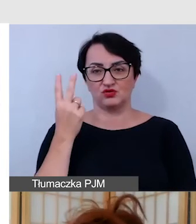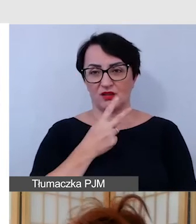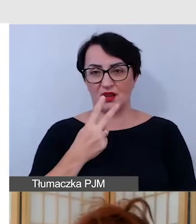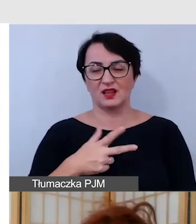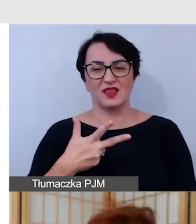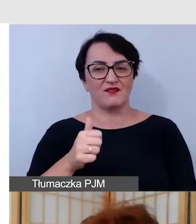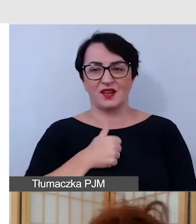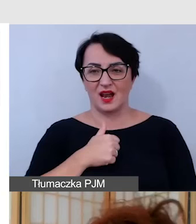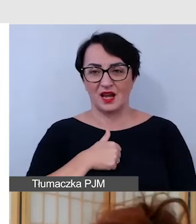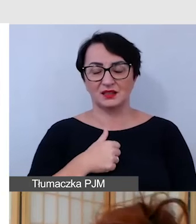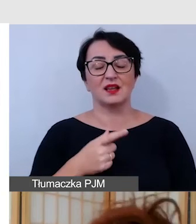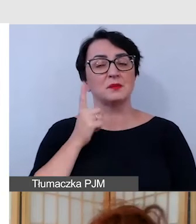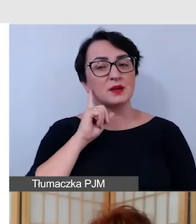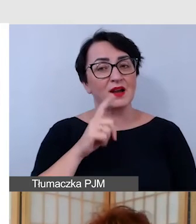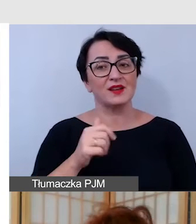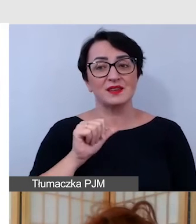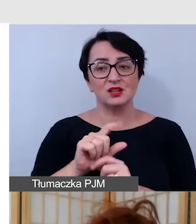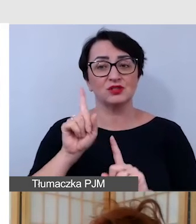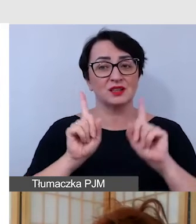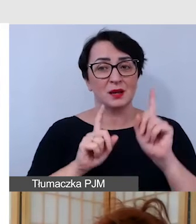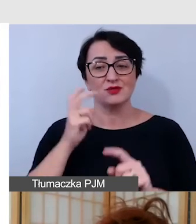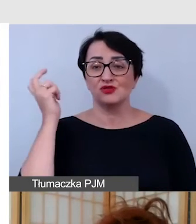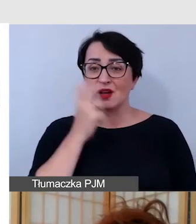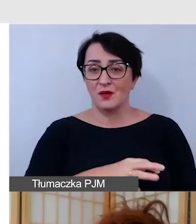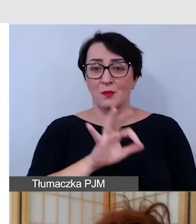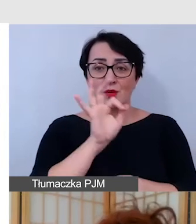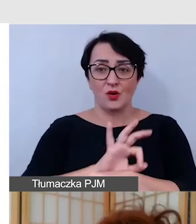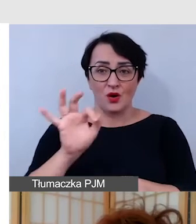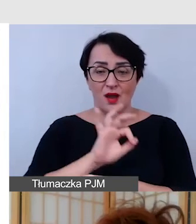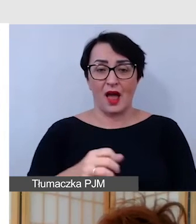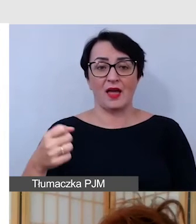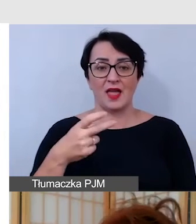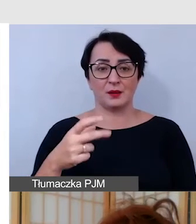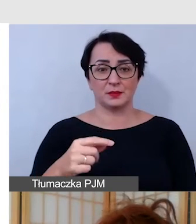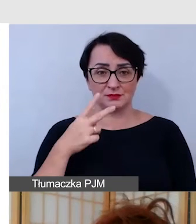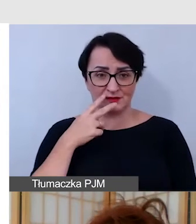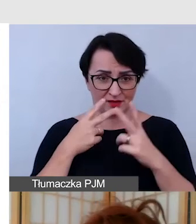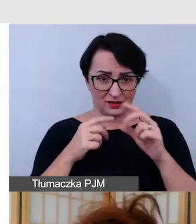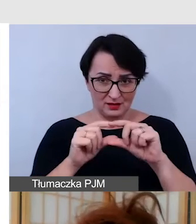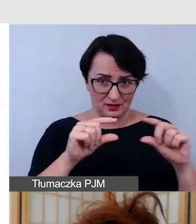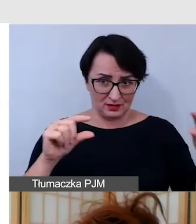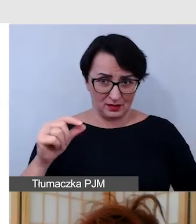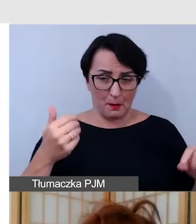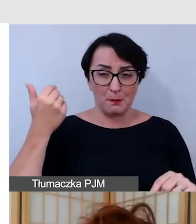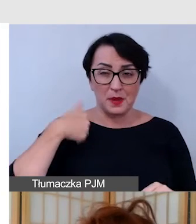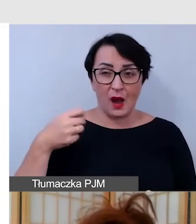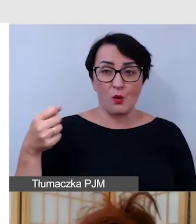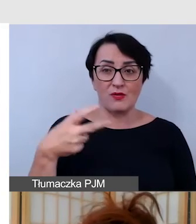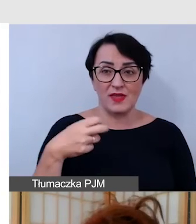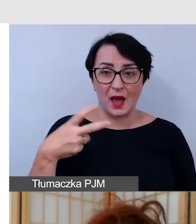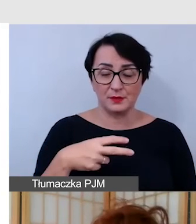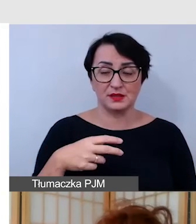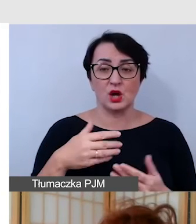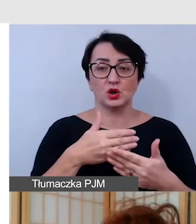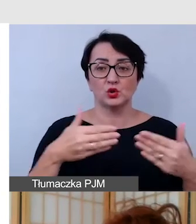bardzo często widzę w ciekawych projektach napisy są w ten sposób pokazane, jak tutaj po lewej stronie są białe napisy na